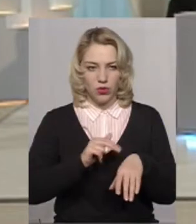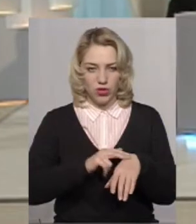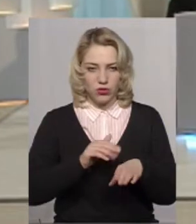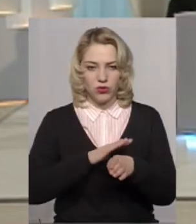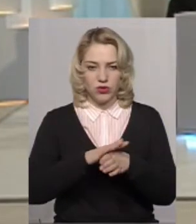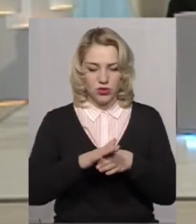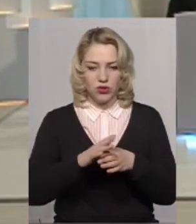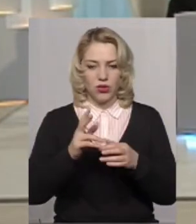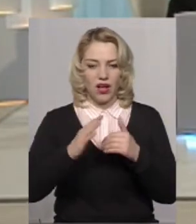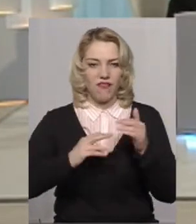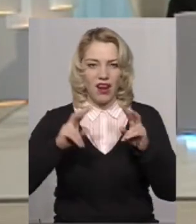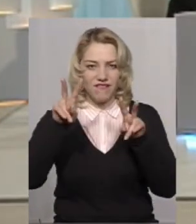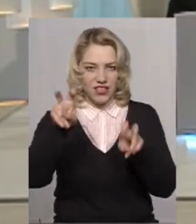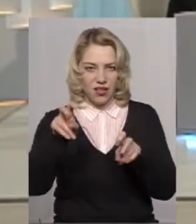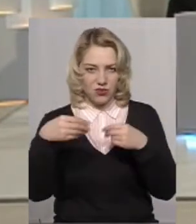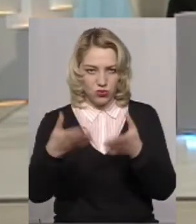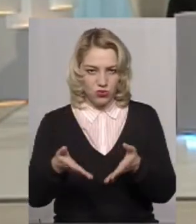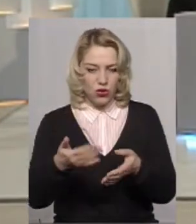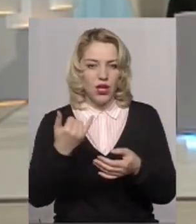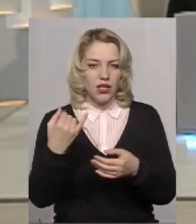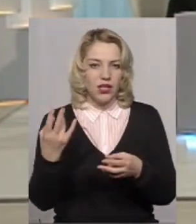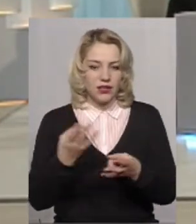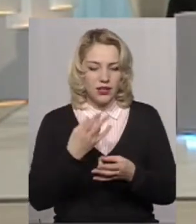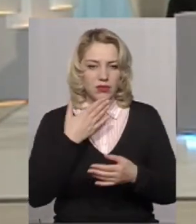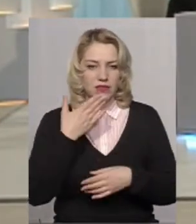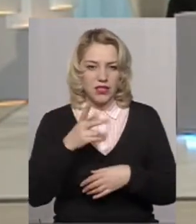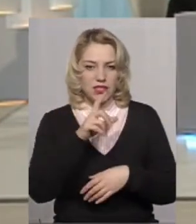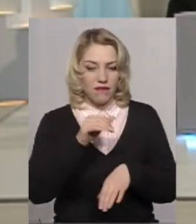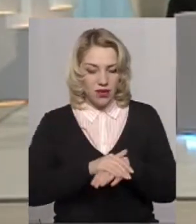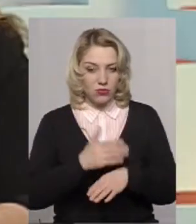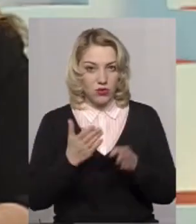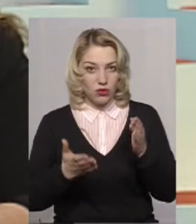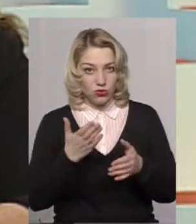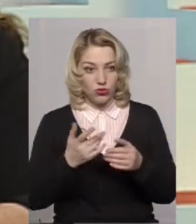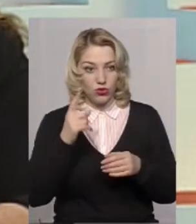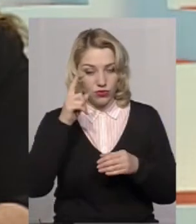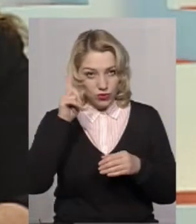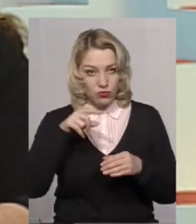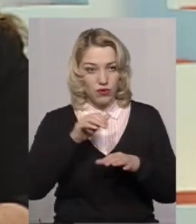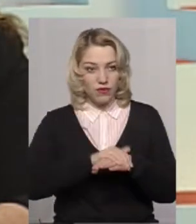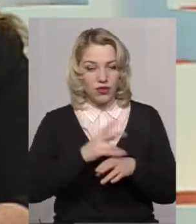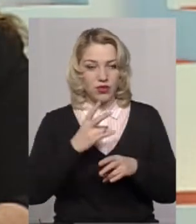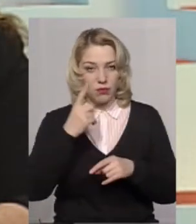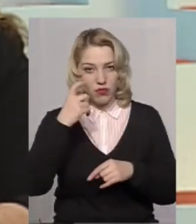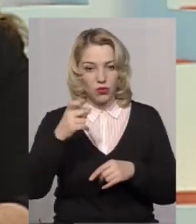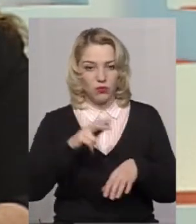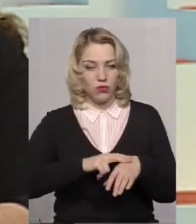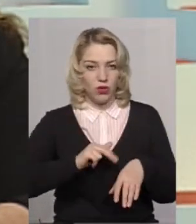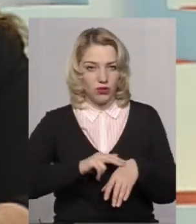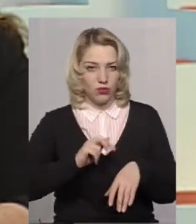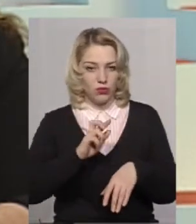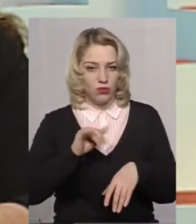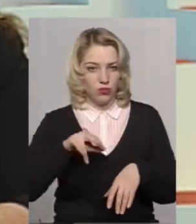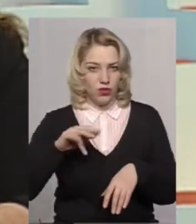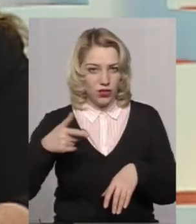Правоохоронні органи. І до них треба звертатися? За фактом, так. Якщо, наприклад, відомі факти, повідомляти обов'язково про це поліція.